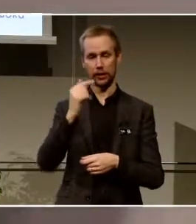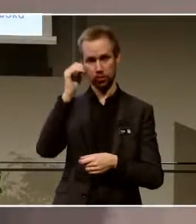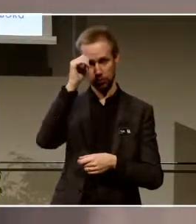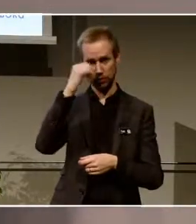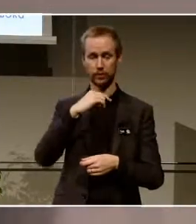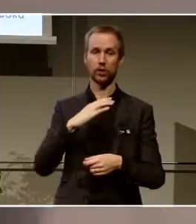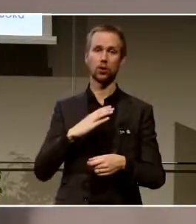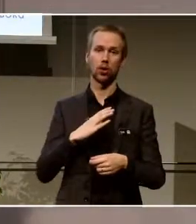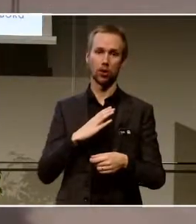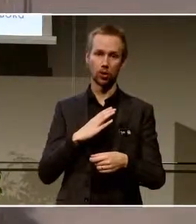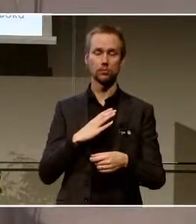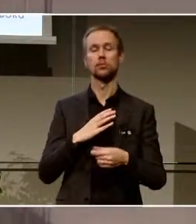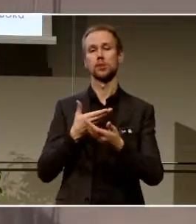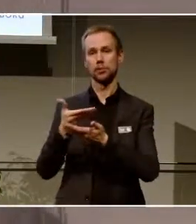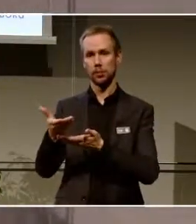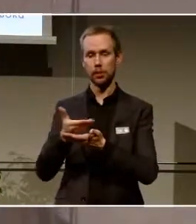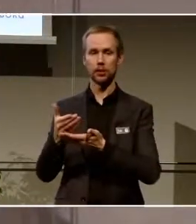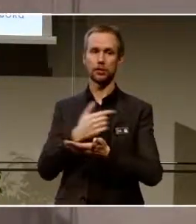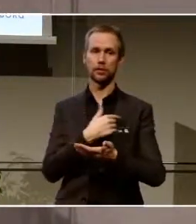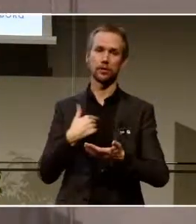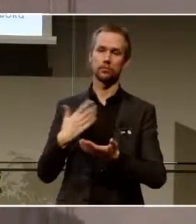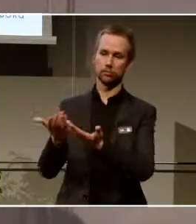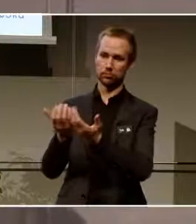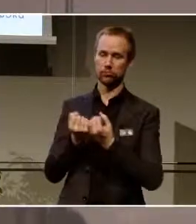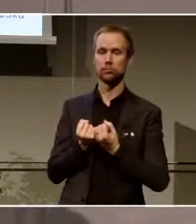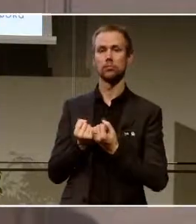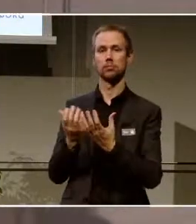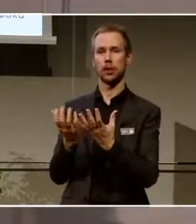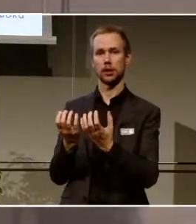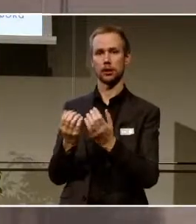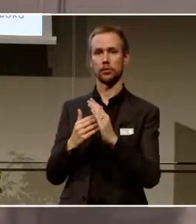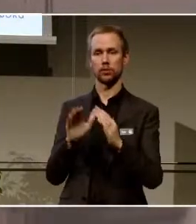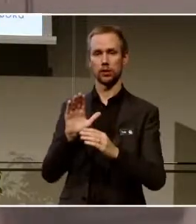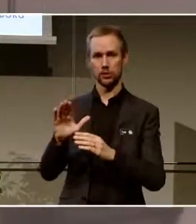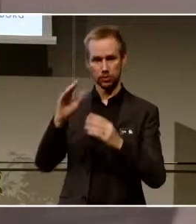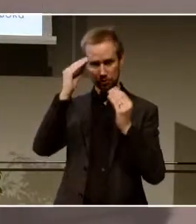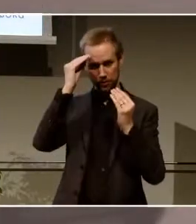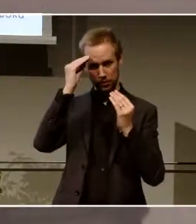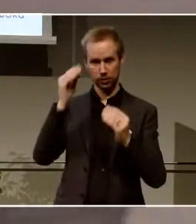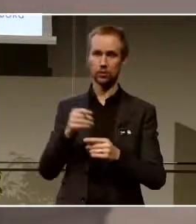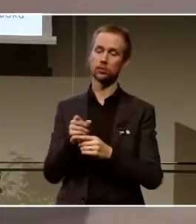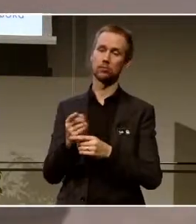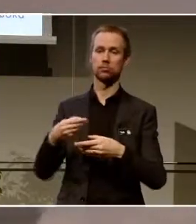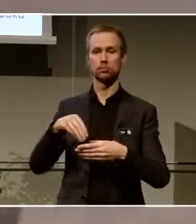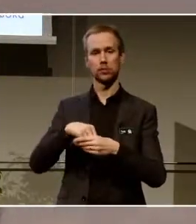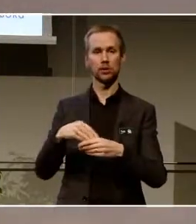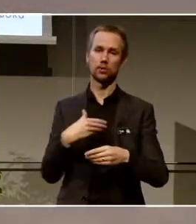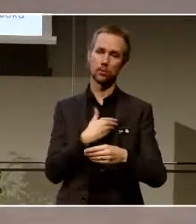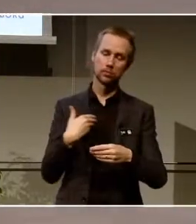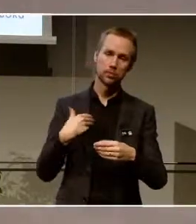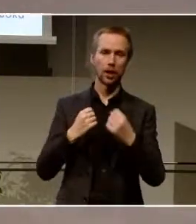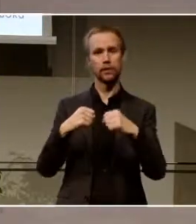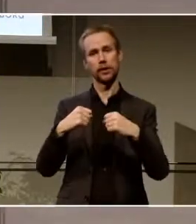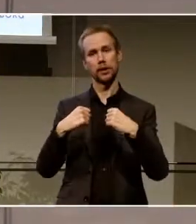samarbete där vi tar emot praktikanter från den utbildningen. Och de är med och har aktiviteter tillsammans med våra användare. Men